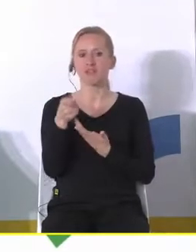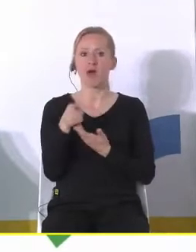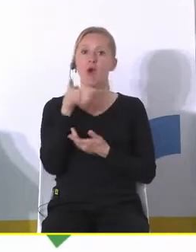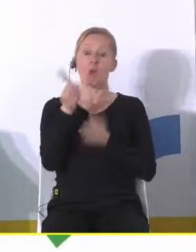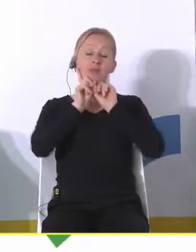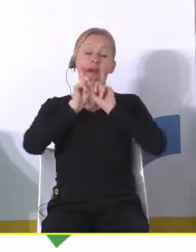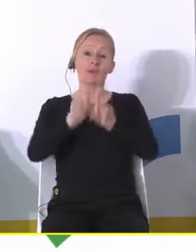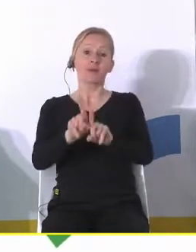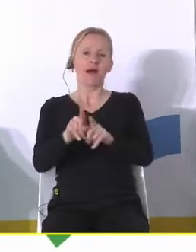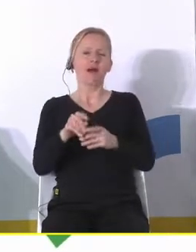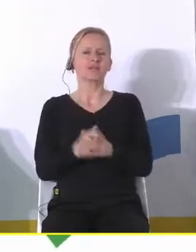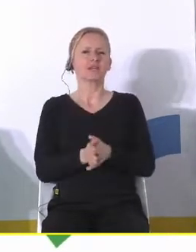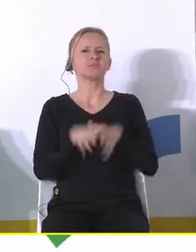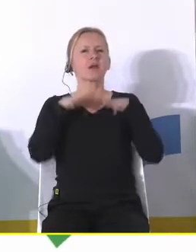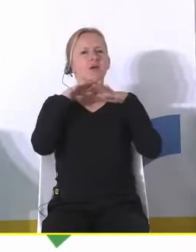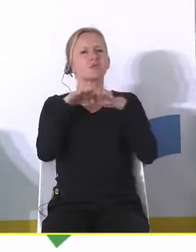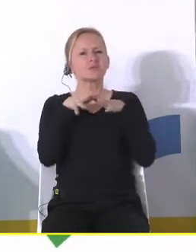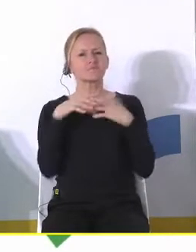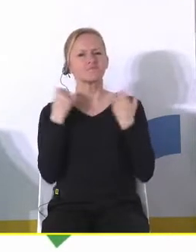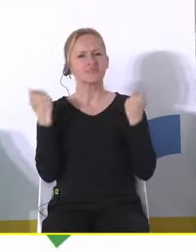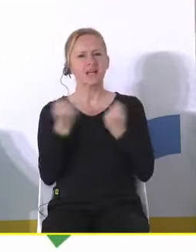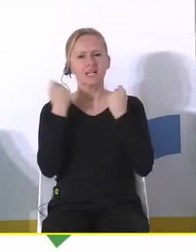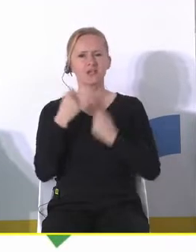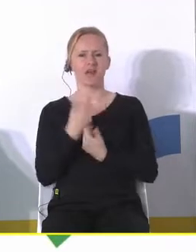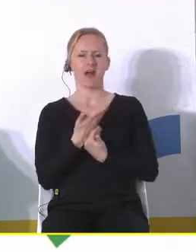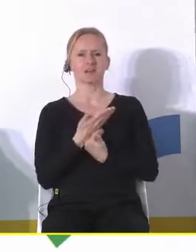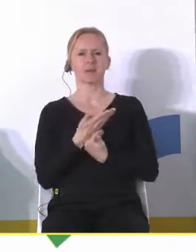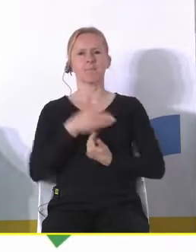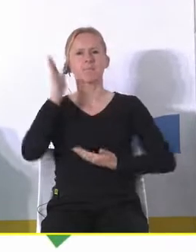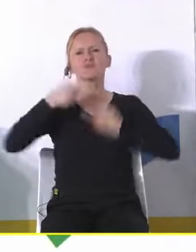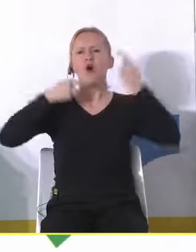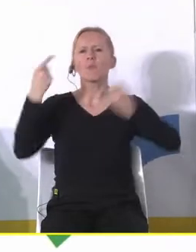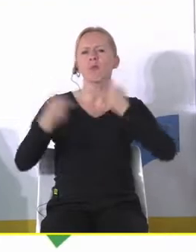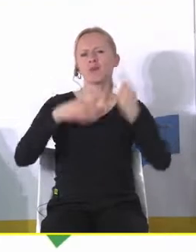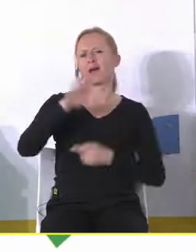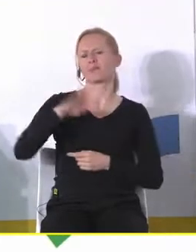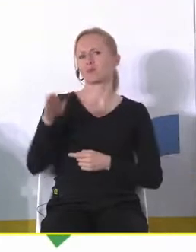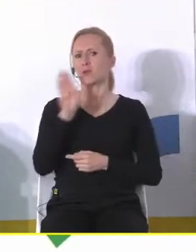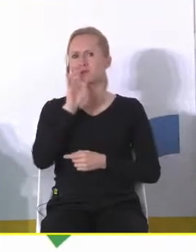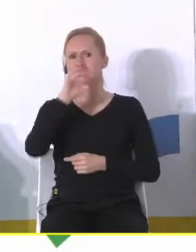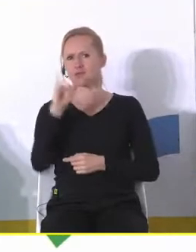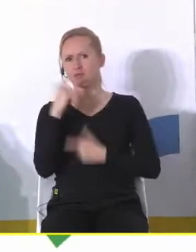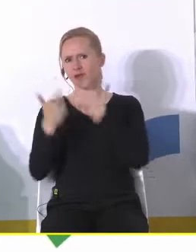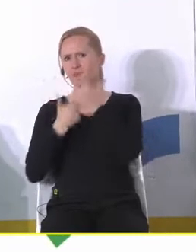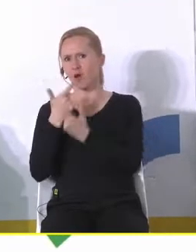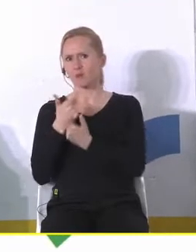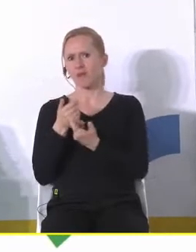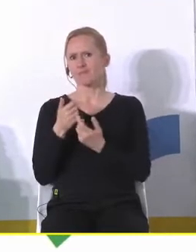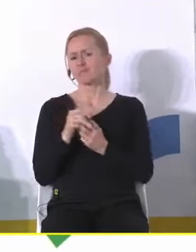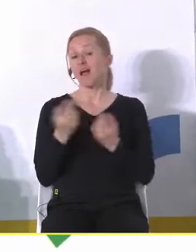naprawdę wielkim takim zaangażowaniem i sercem będzie opowiadał tym dzieciom i to robi na tym